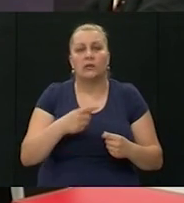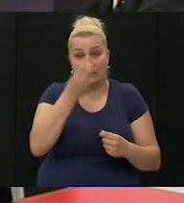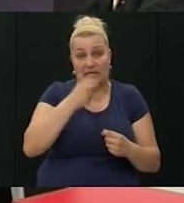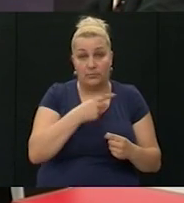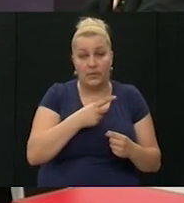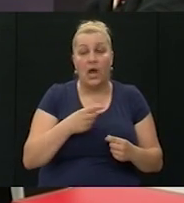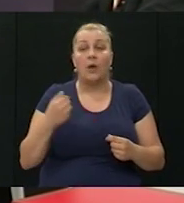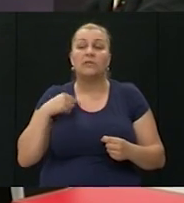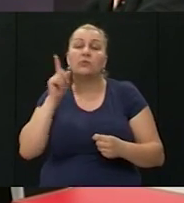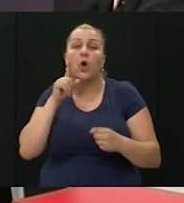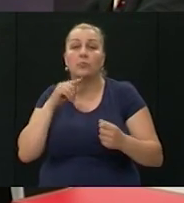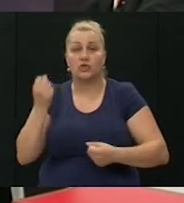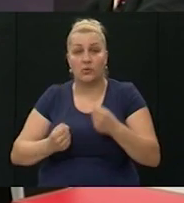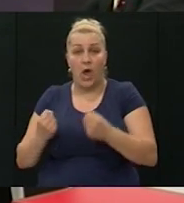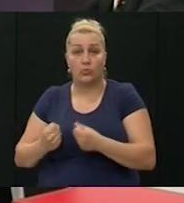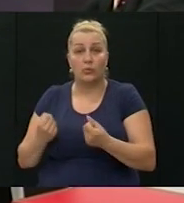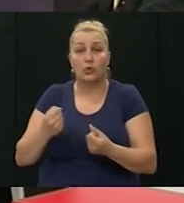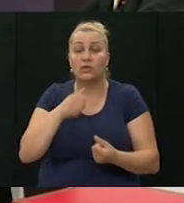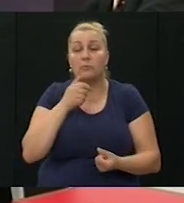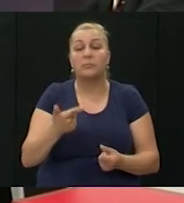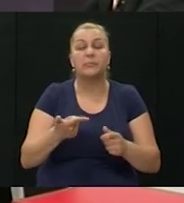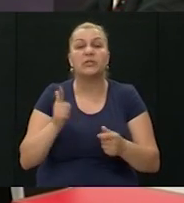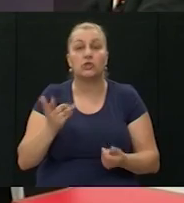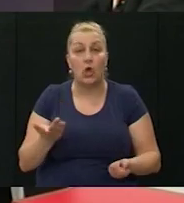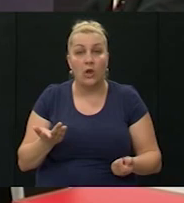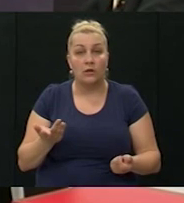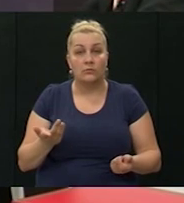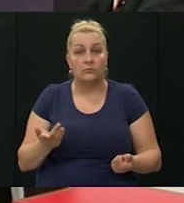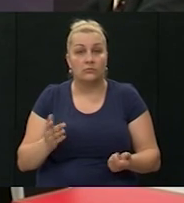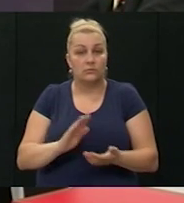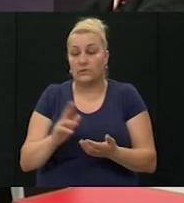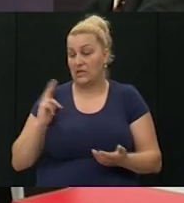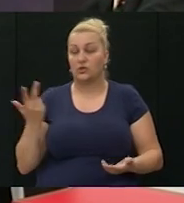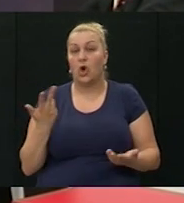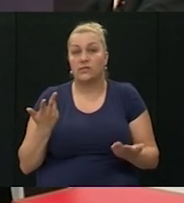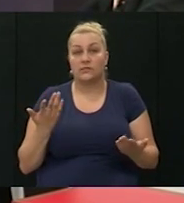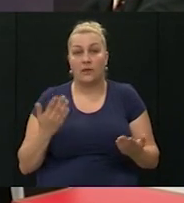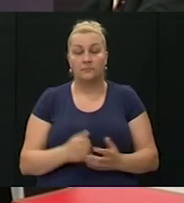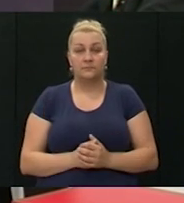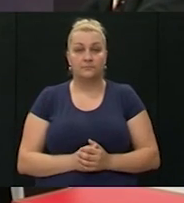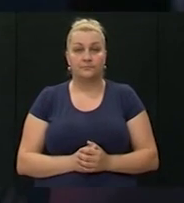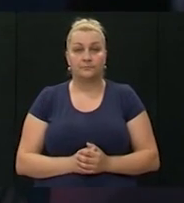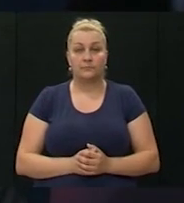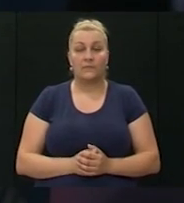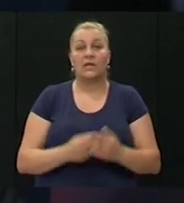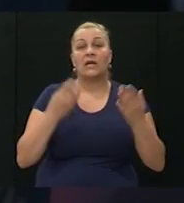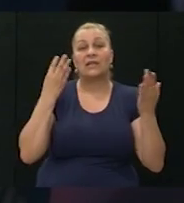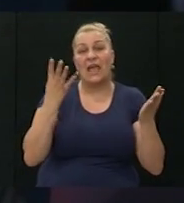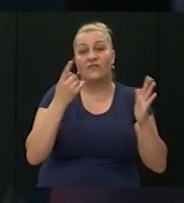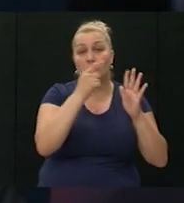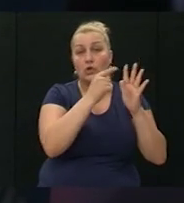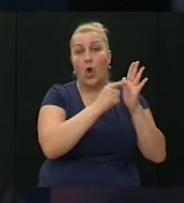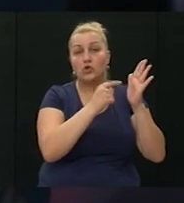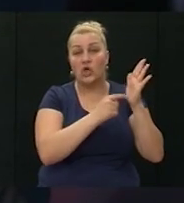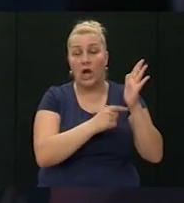osobnim automobilom i pištoljem nastrojica. I devet točaka